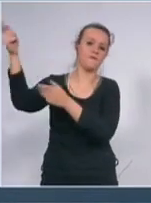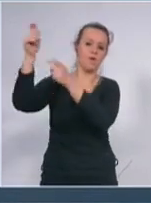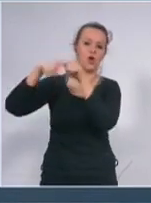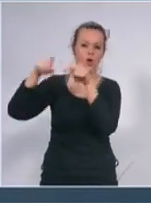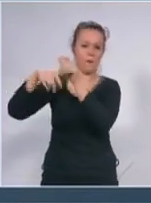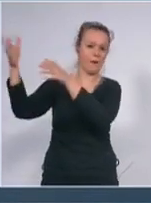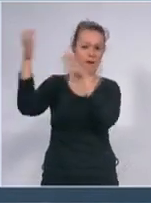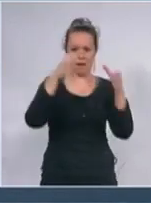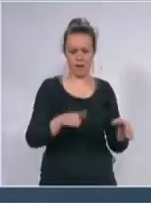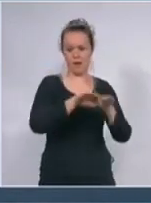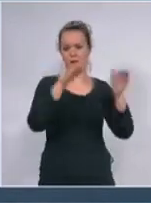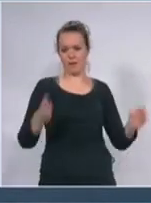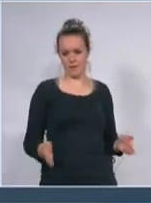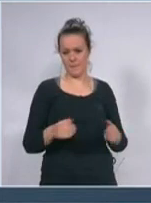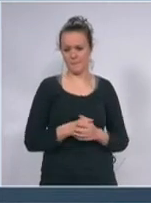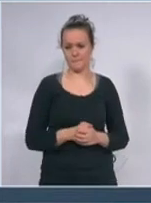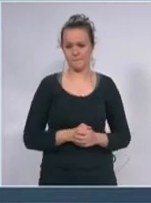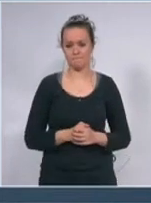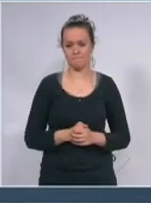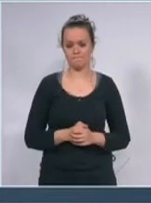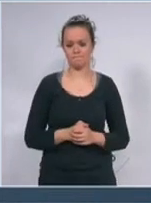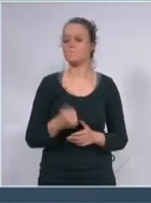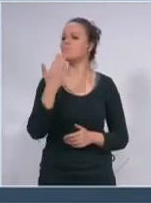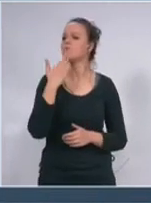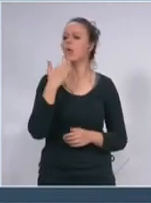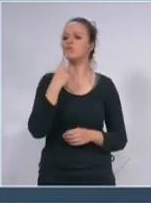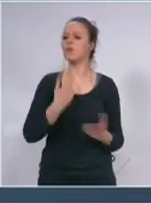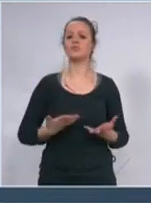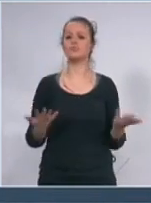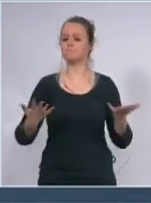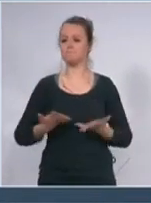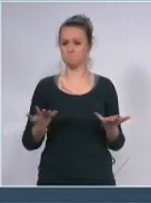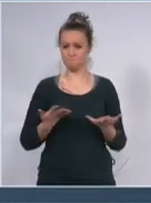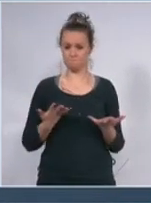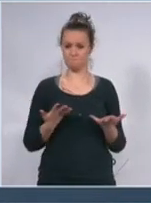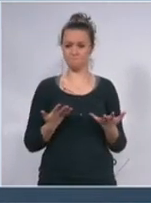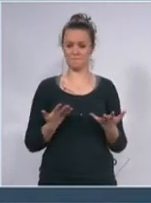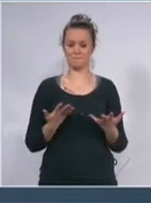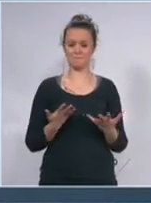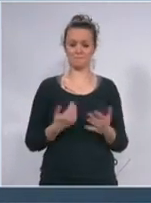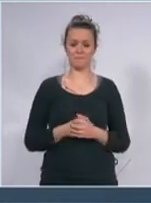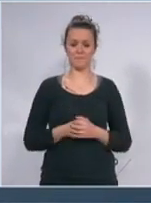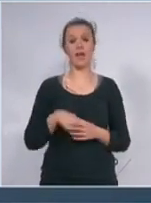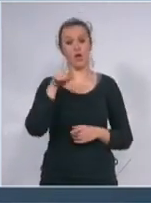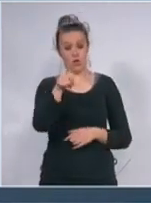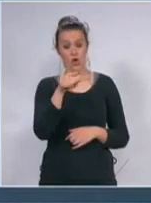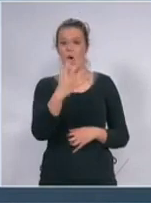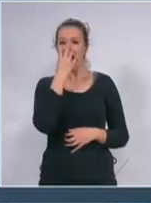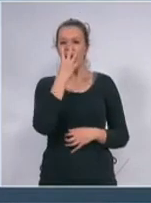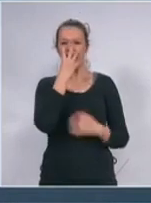hoću samo da vam kažem da sve to što mi ubezbedimo ti respiratore da biste me samo razumeli